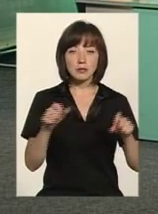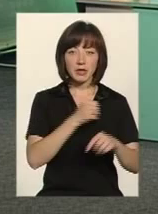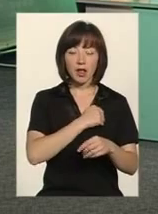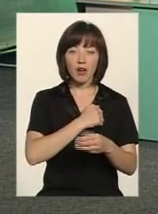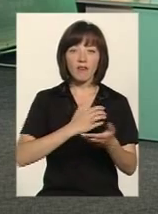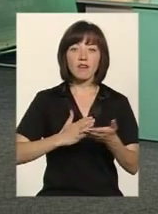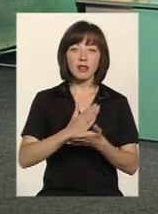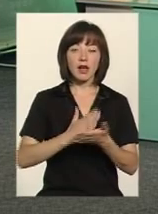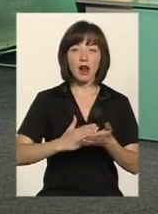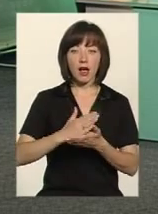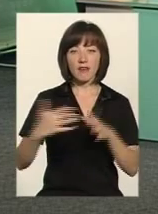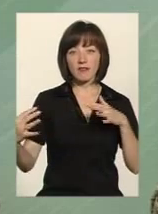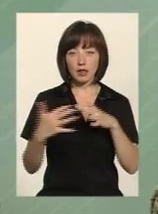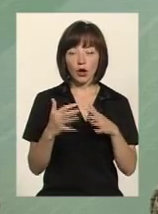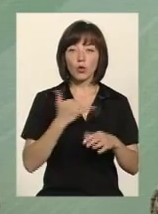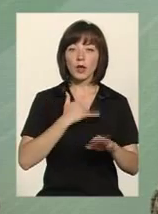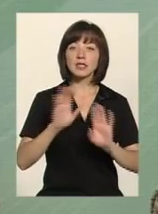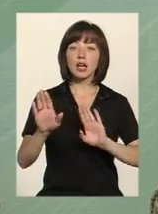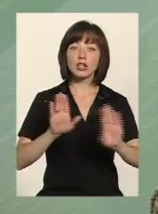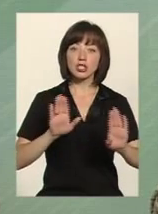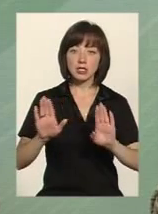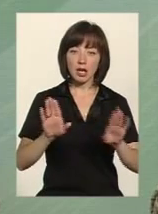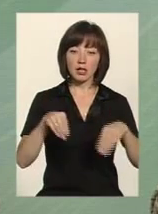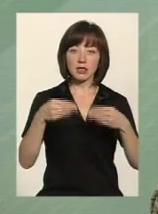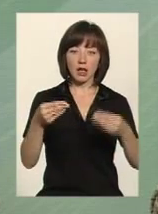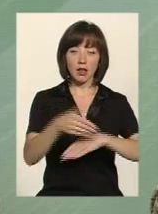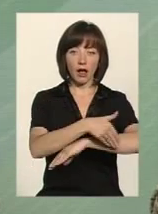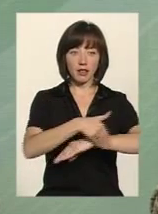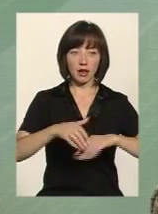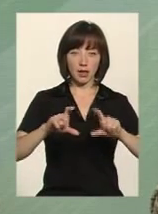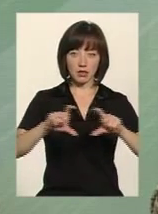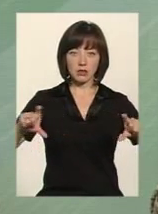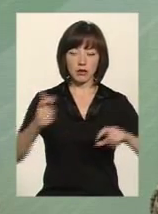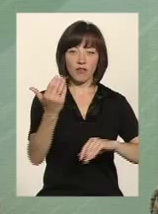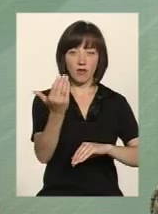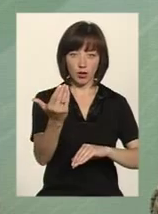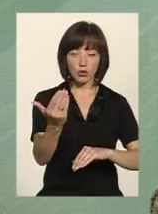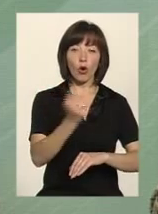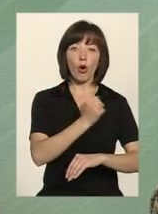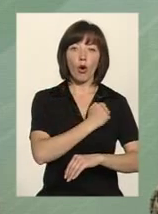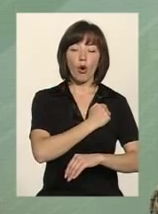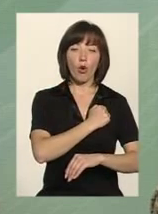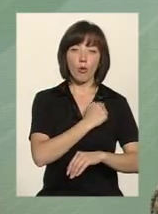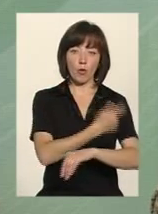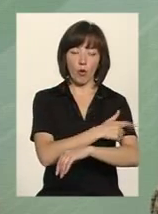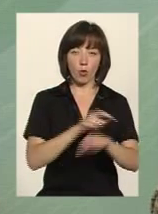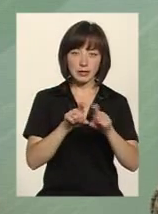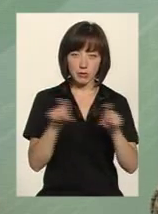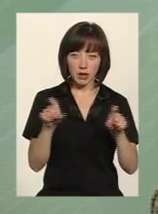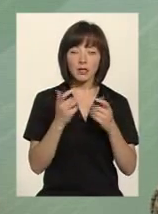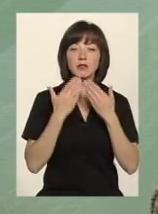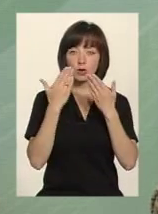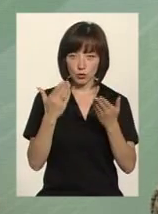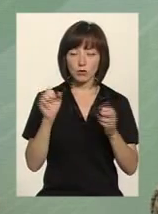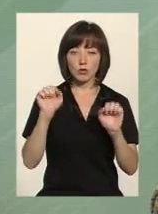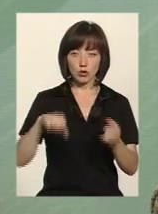мають режисери, поки ми з вами спілкуємось, дати адресу вашого госпіталю і до вас можуть звернутися воїни